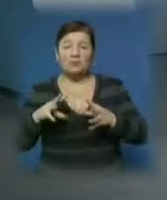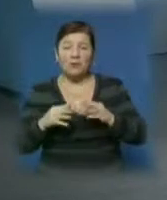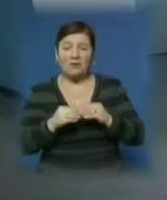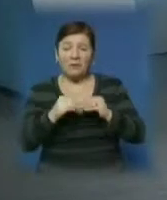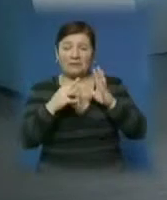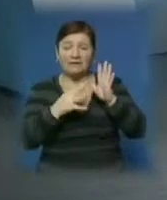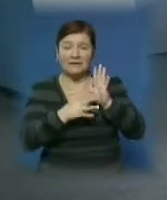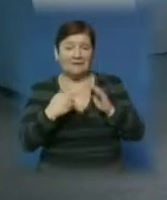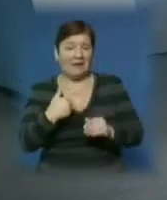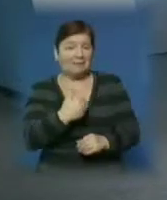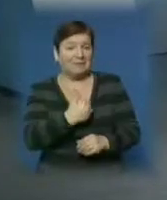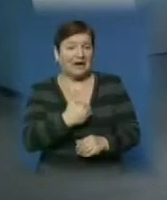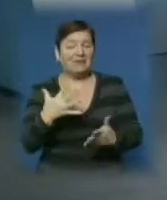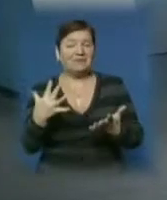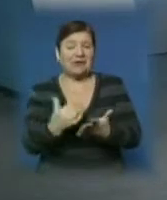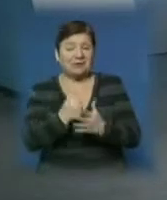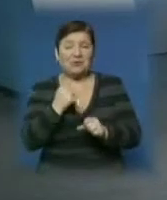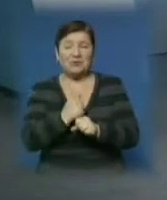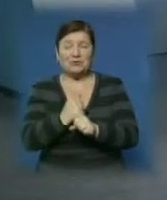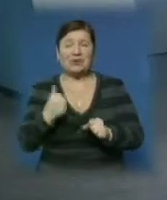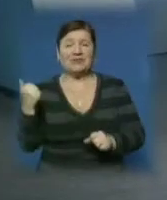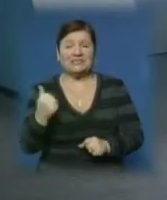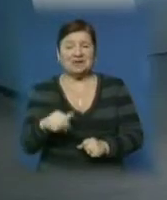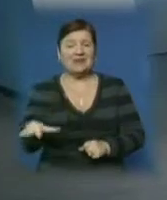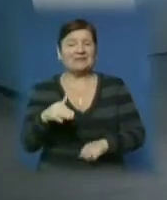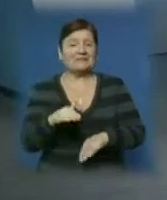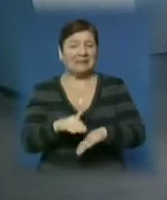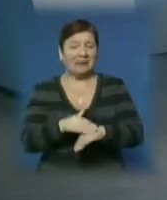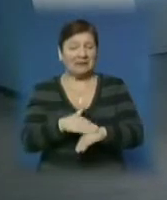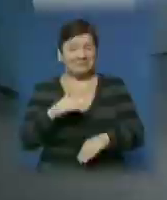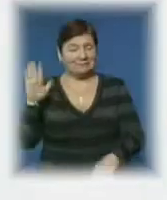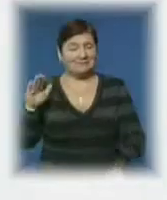19. Я бажаю вам вдалого початку робочого тижня. На все добре.